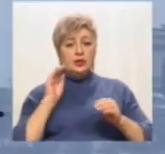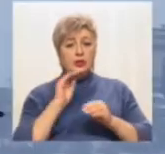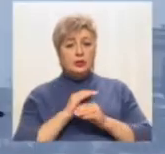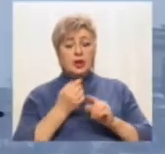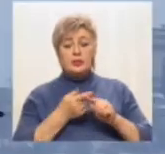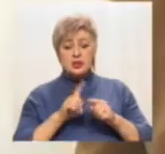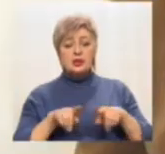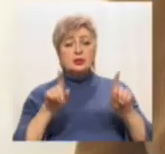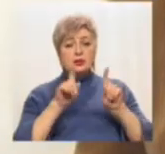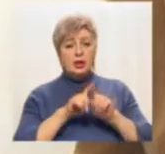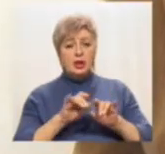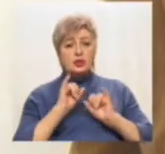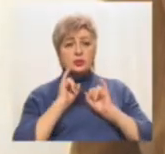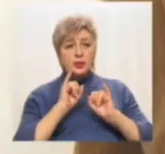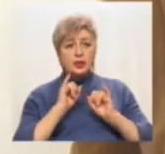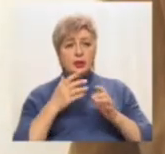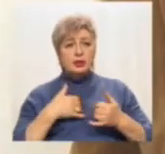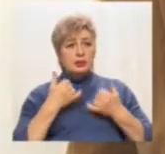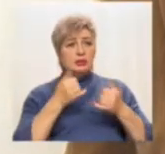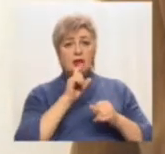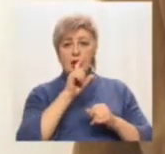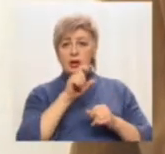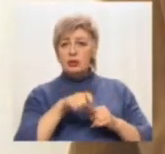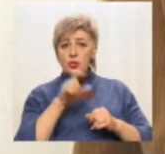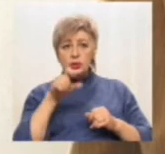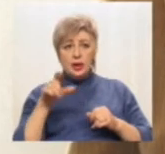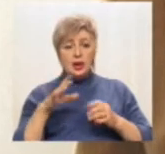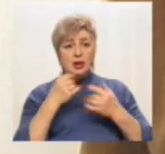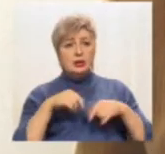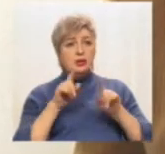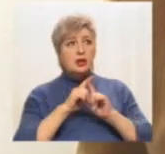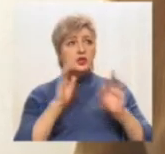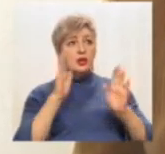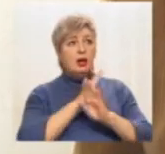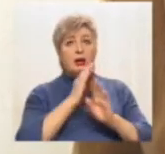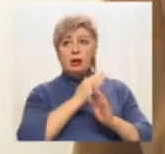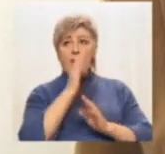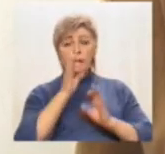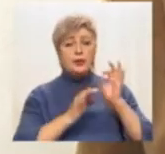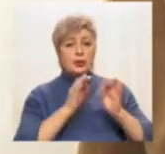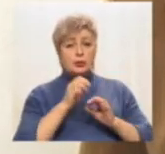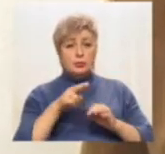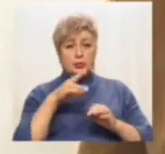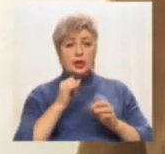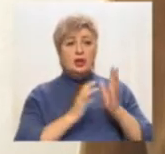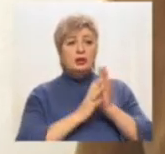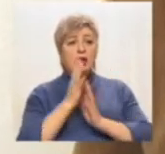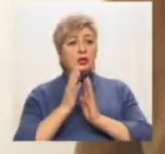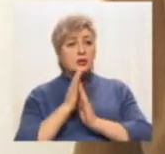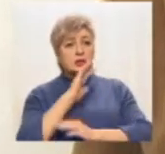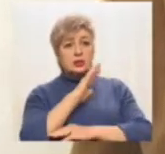це також негативно і не тільки для людини, а й довкілля, тобто підкислення, воно негативно впливає і на рослини,